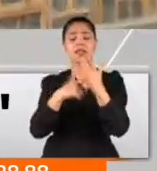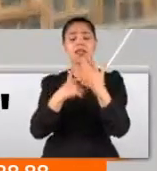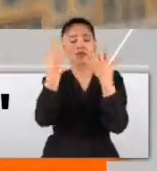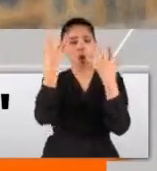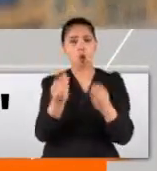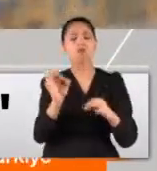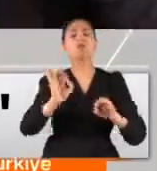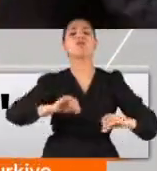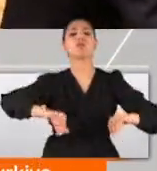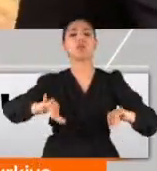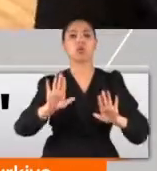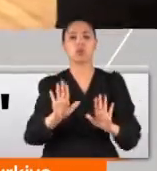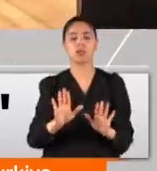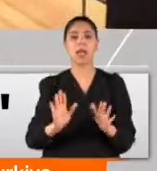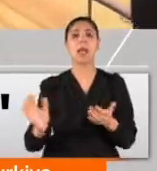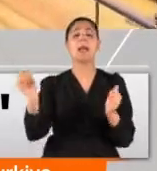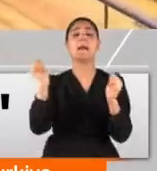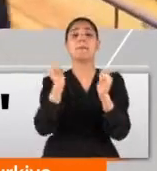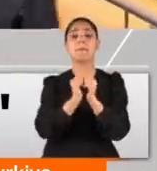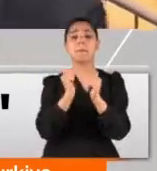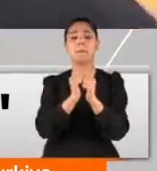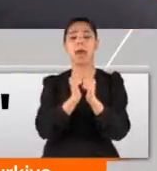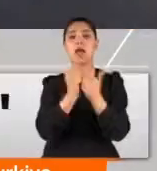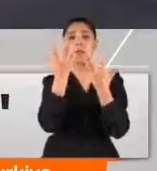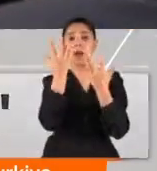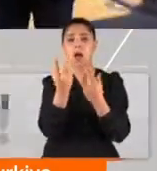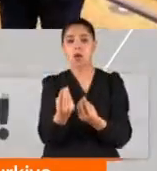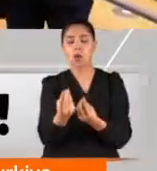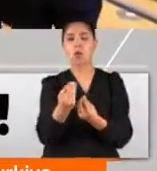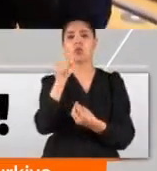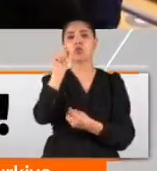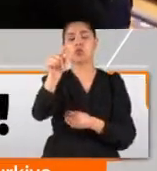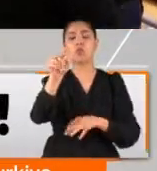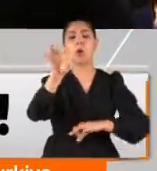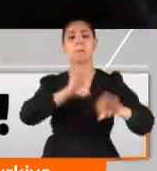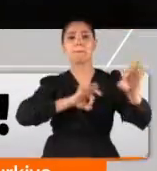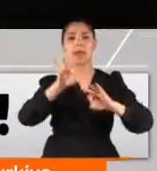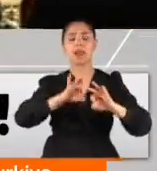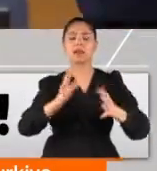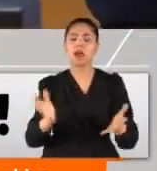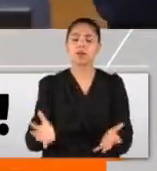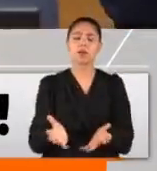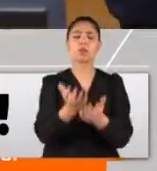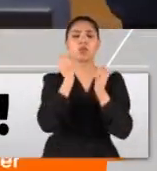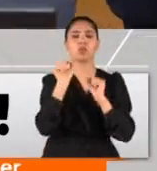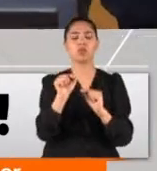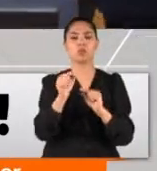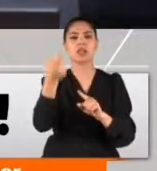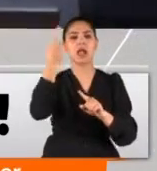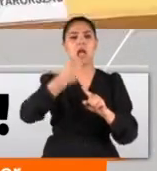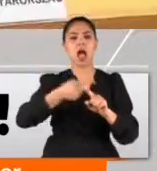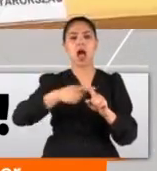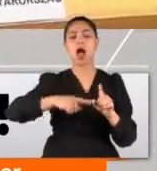mümkün değildir. Birliğin içine düştüğü stratejik köllükten bir an önce kurtulmasını, olumlu